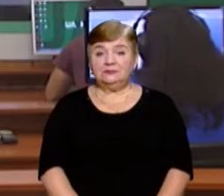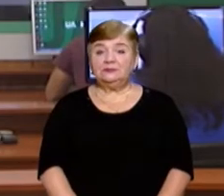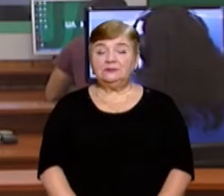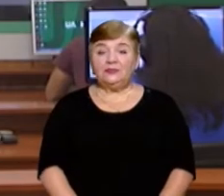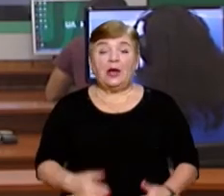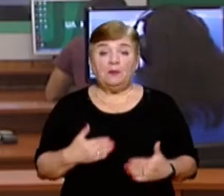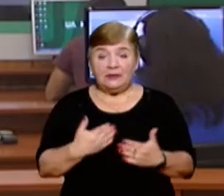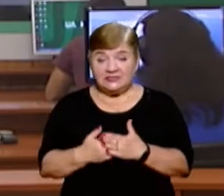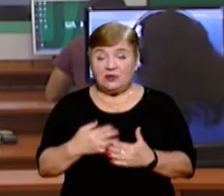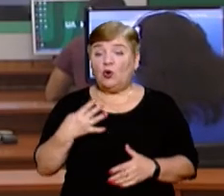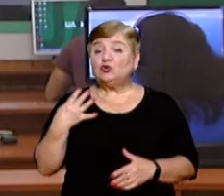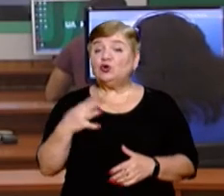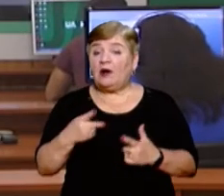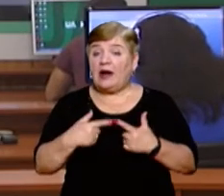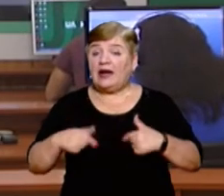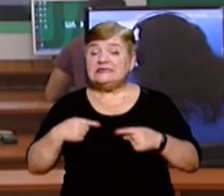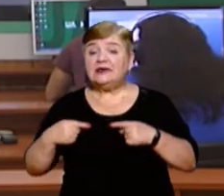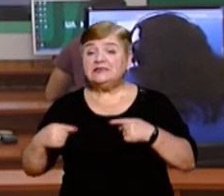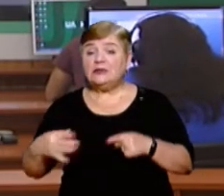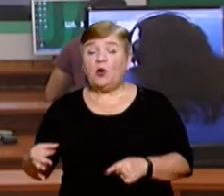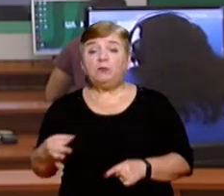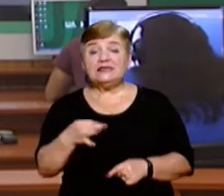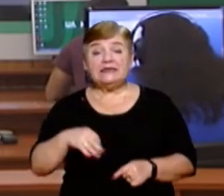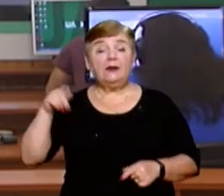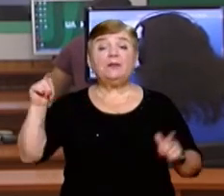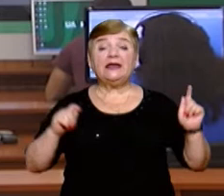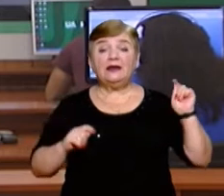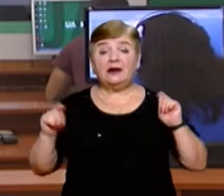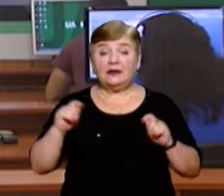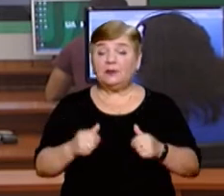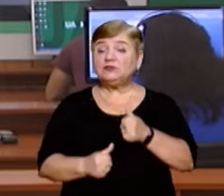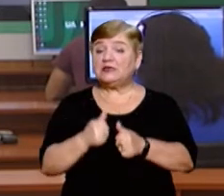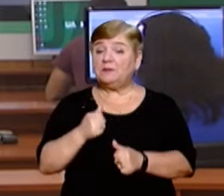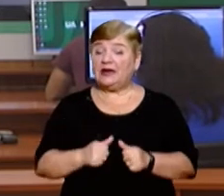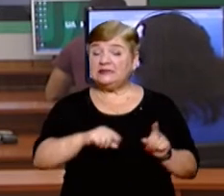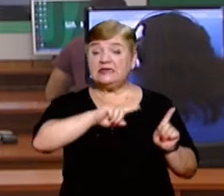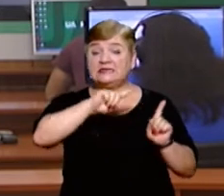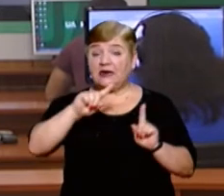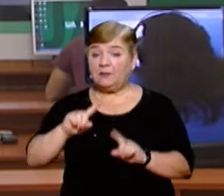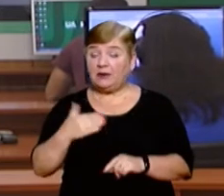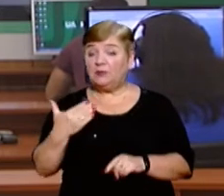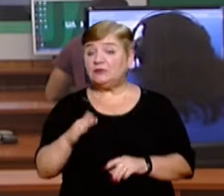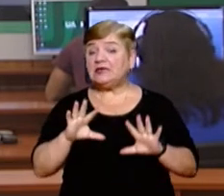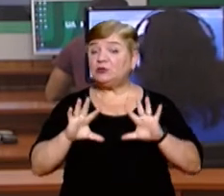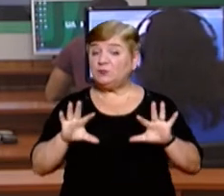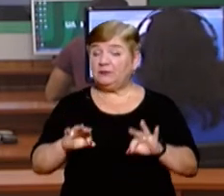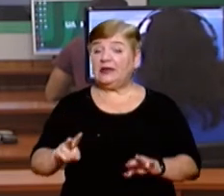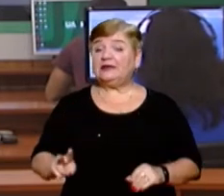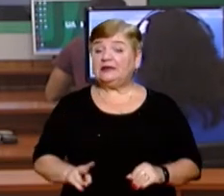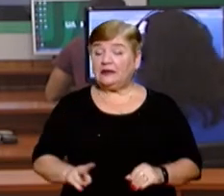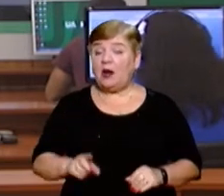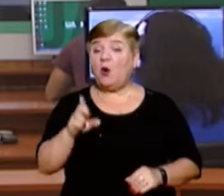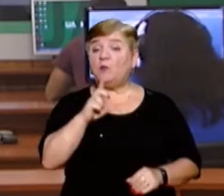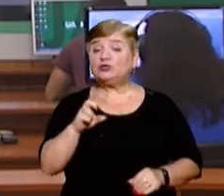Близько 40 парапланеристів з різних областей України приїхали позмагатися на Закарпаття. Про це розповіла директорка змагань